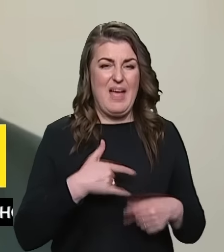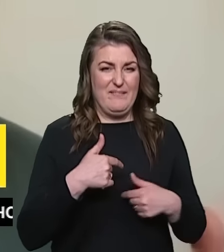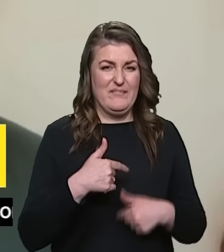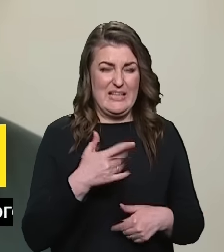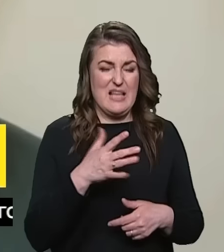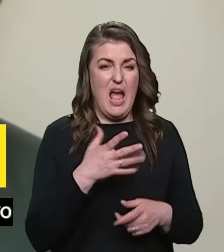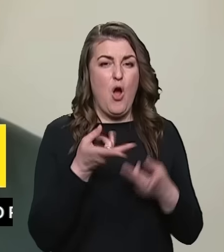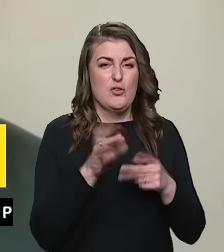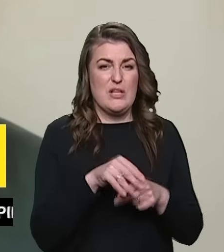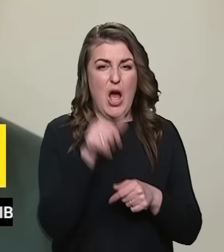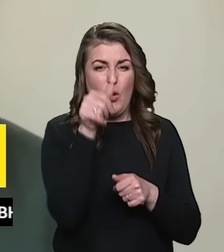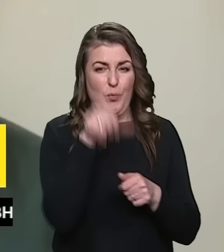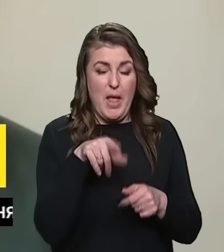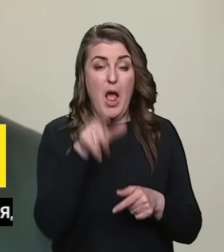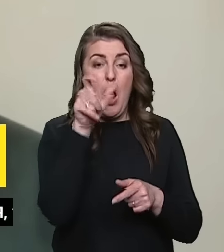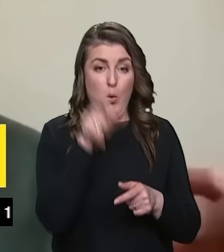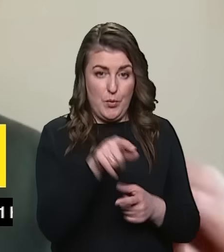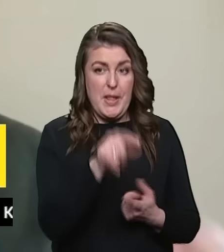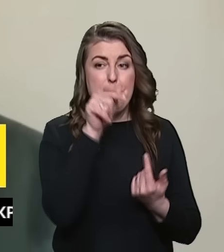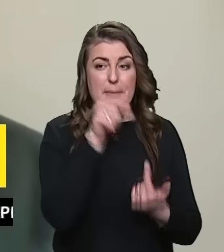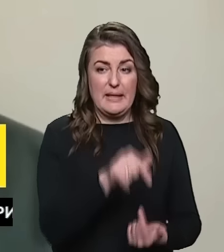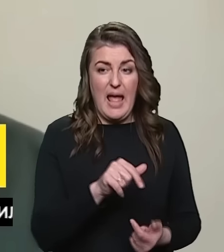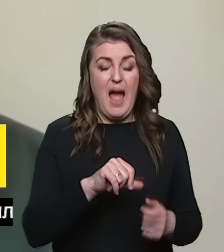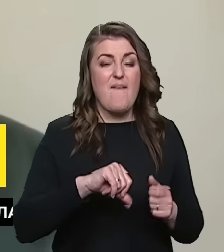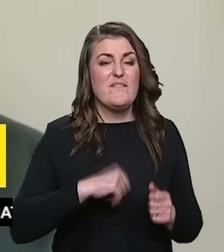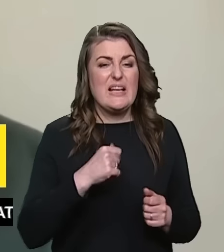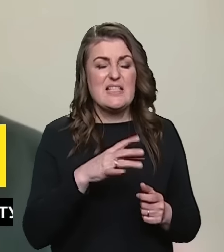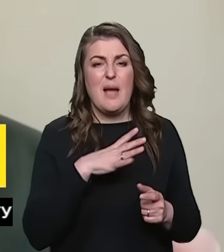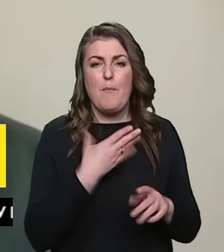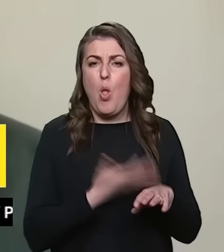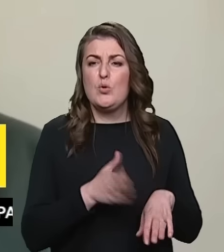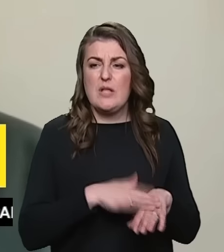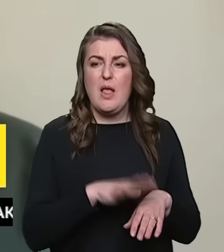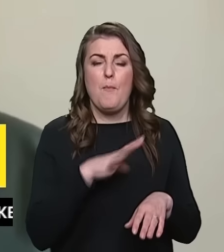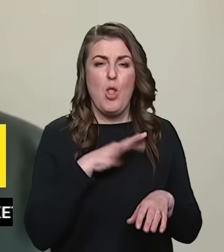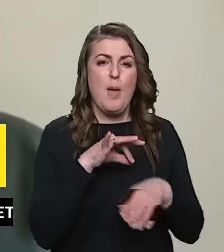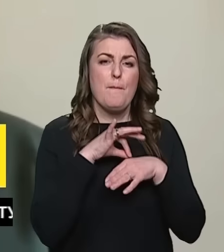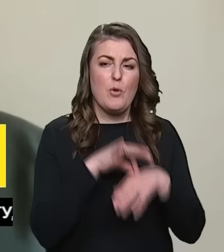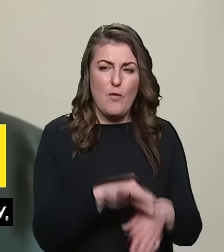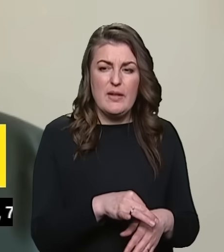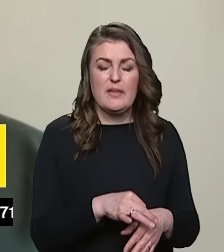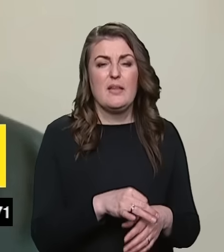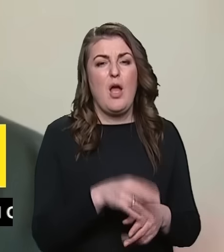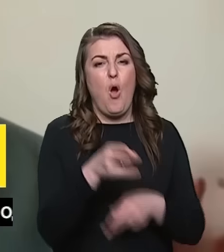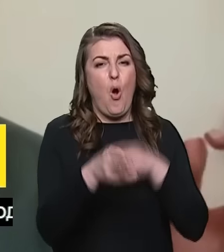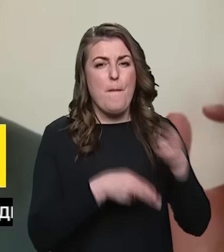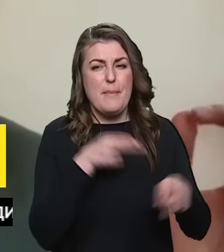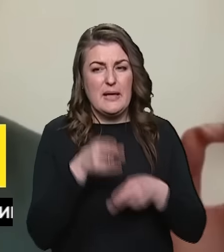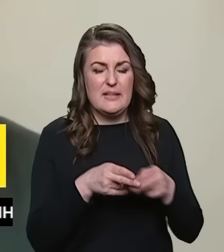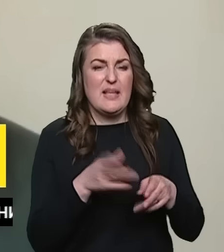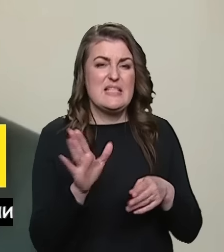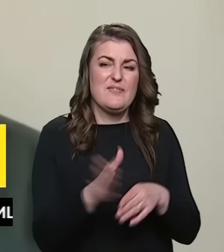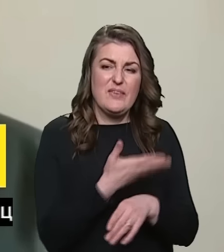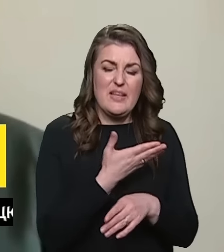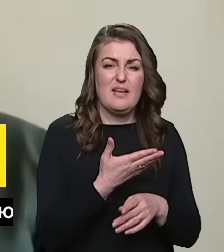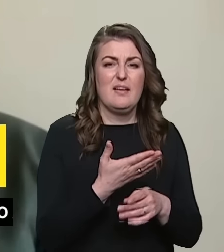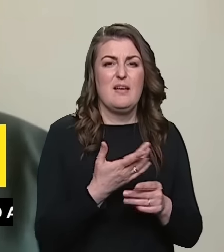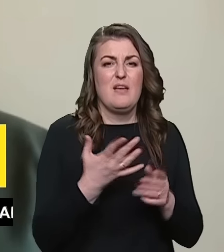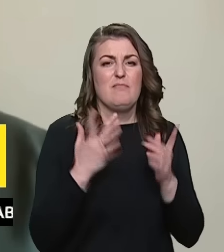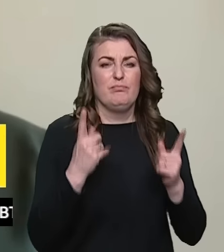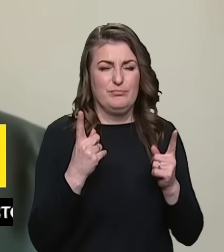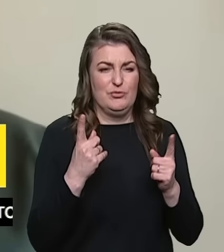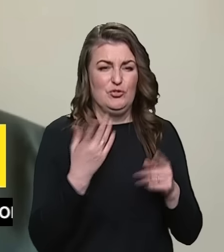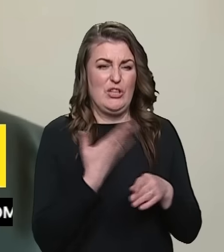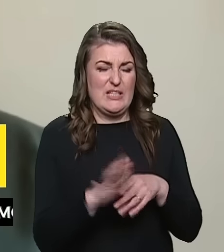рубець. Людина придатна. Виразка була ускладнення, було проведено противне втручання з видаленням значної